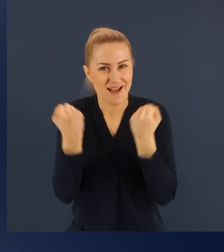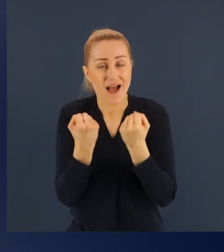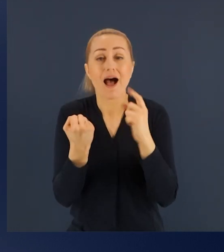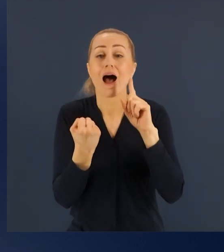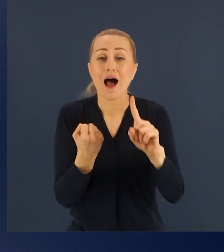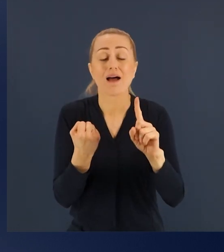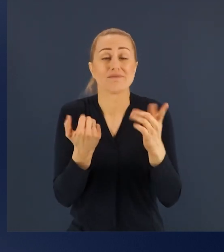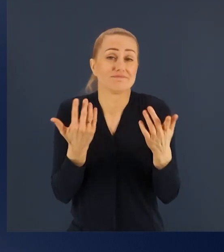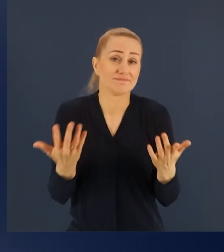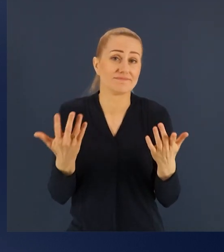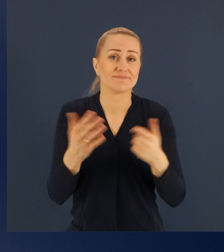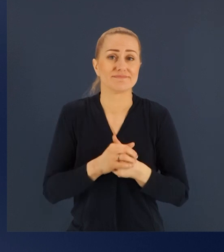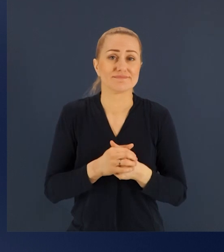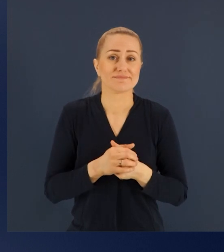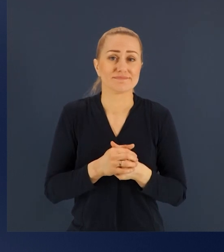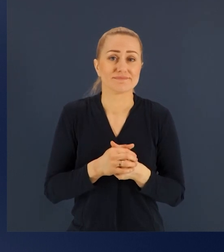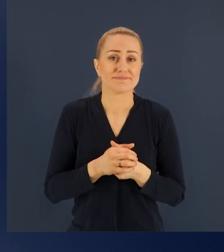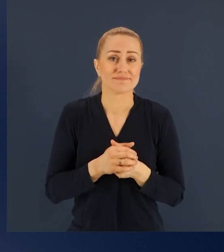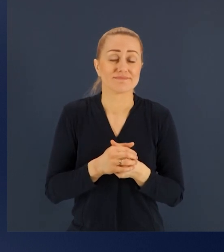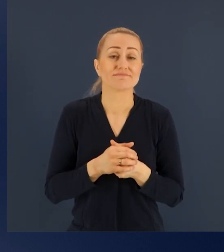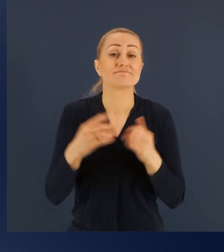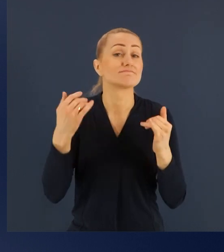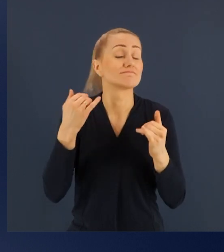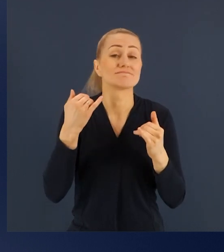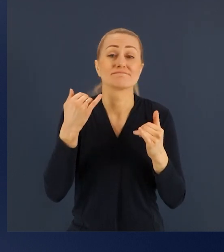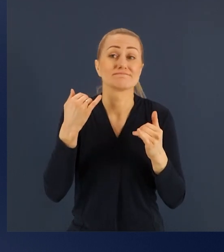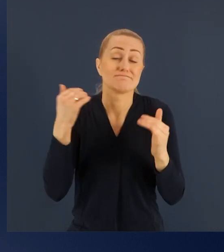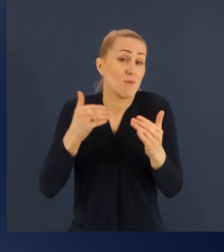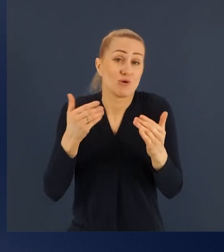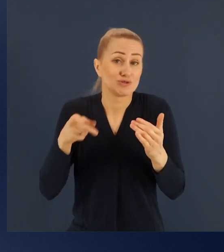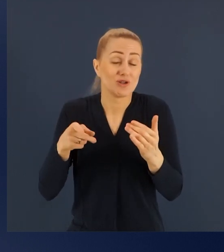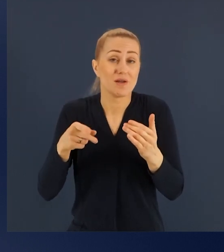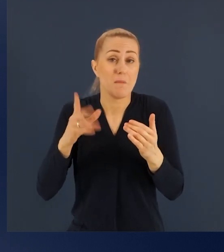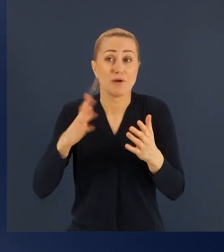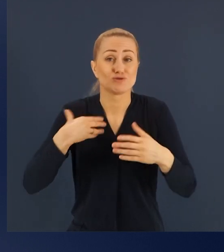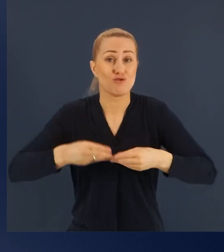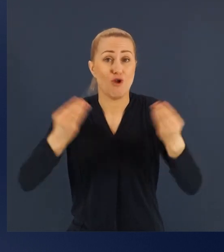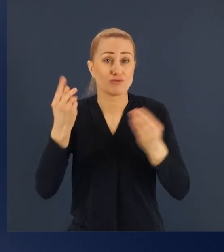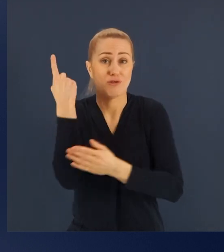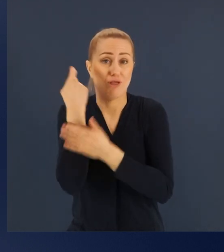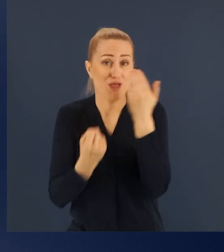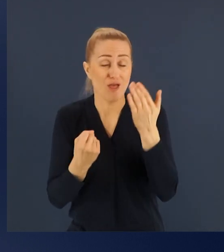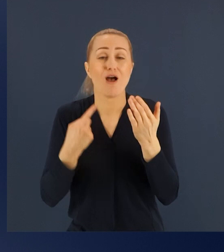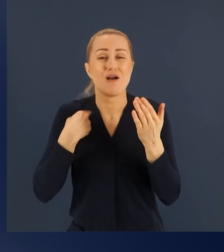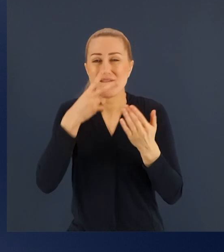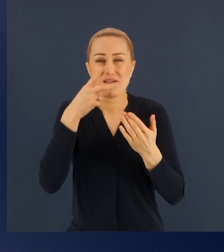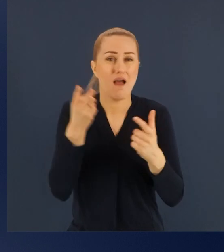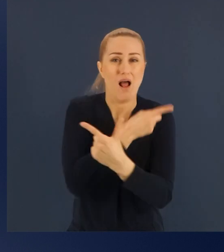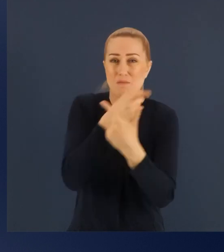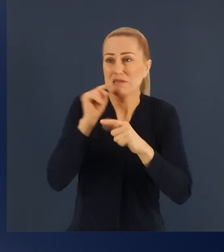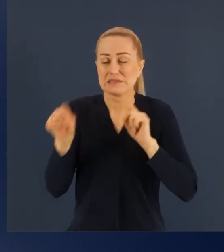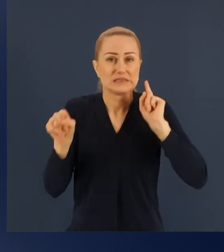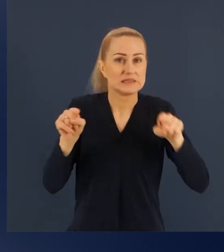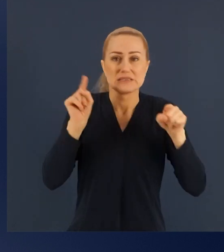w znaczący sposób spowolniona. To jest wielka odpowiedzialność i cieszę się, że dzisiaj państwo chcecie